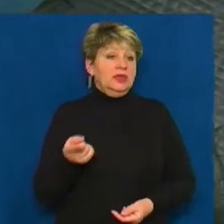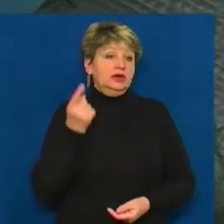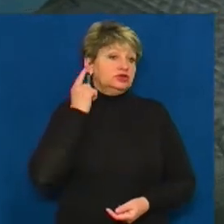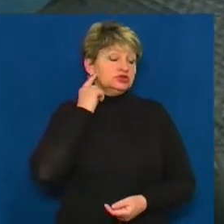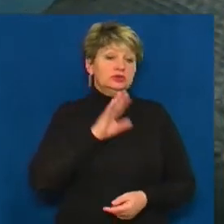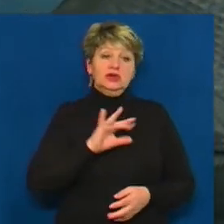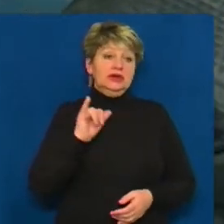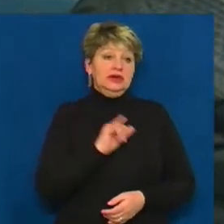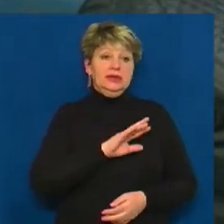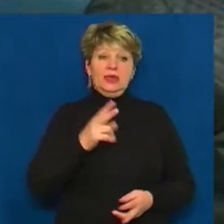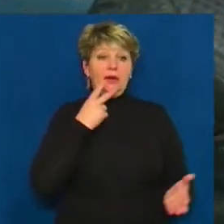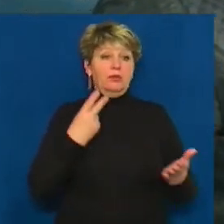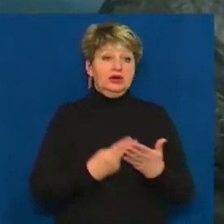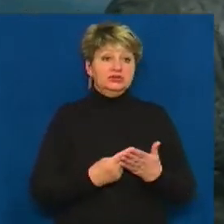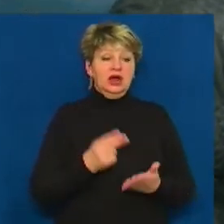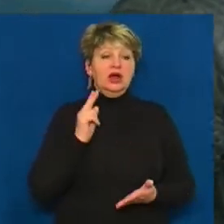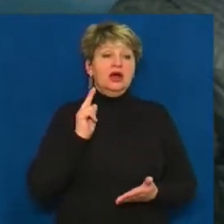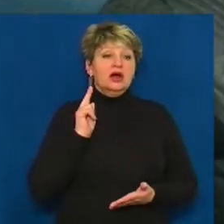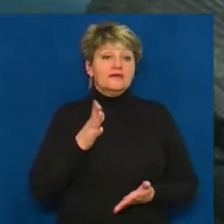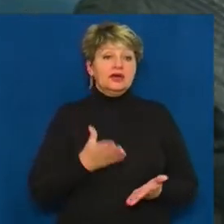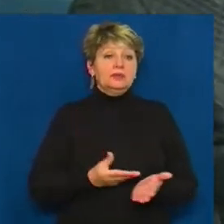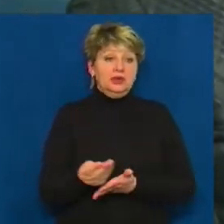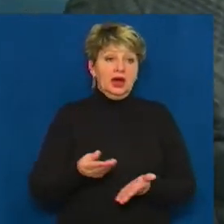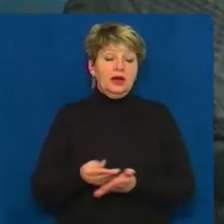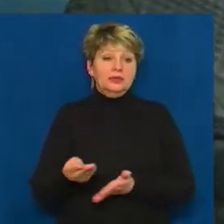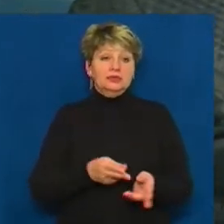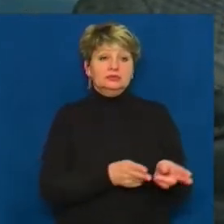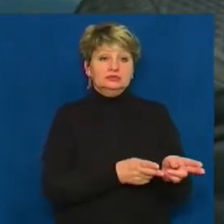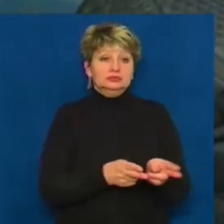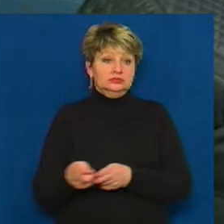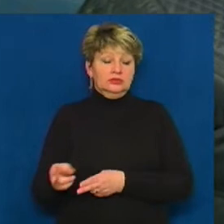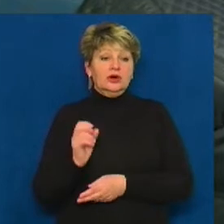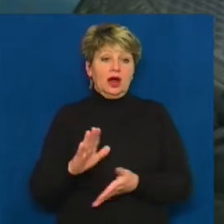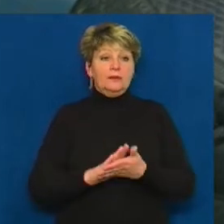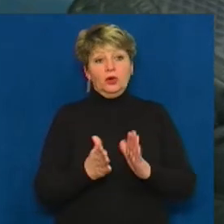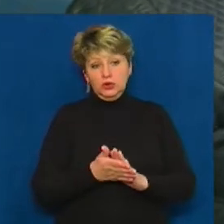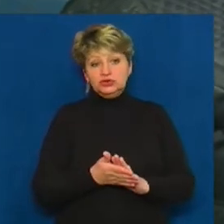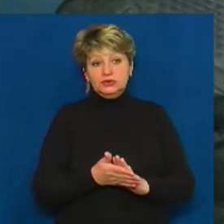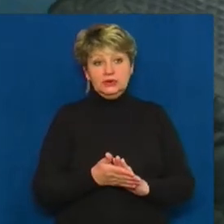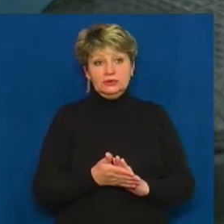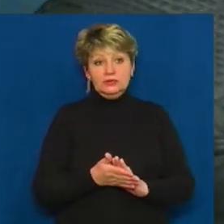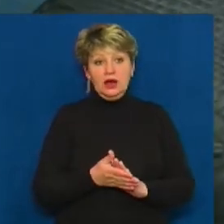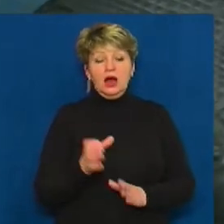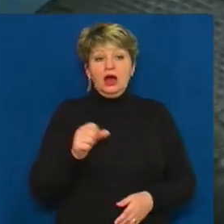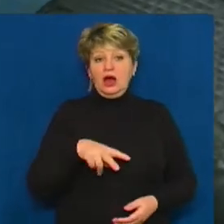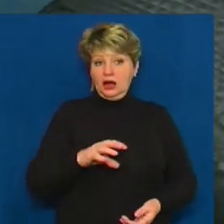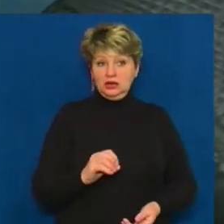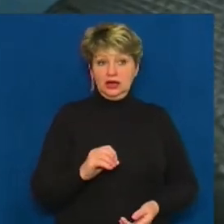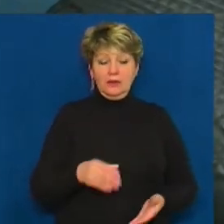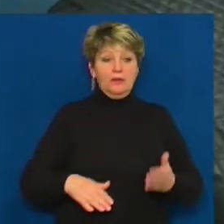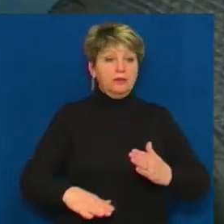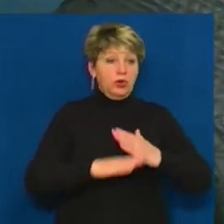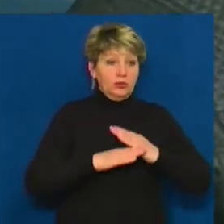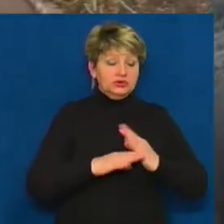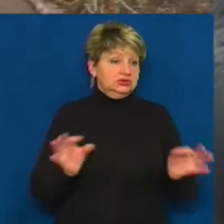і не бачать. Квартплату, ну плотимо ж так, як положено, але ж помощі